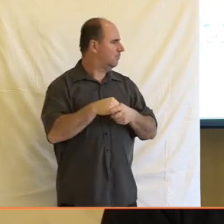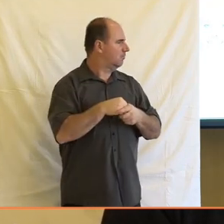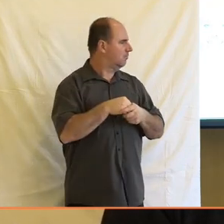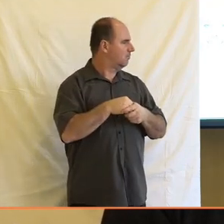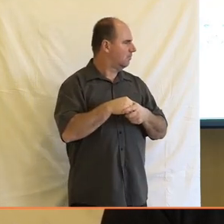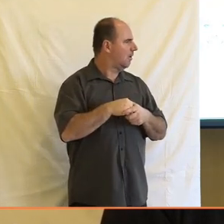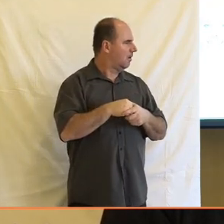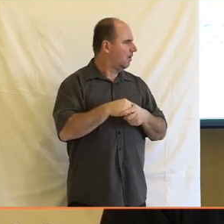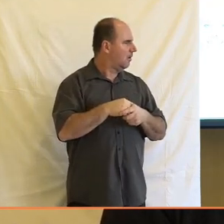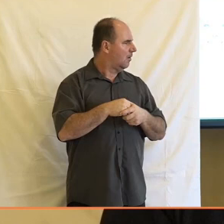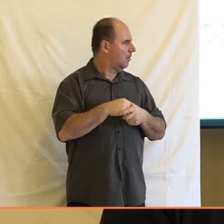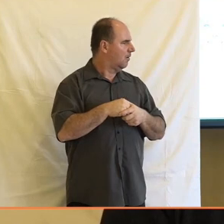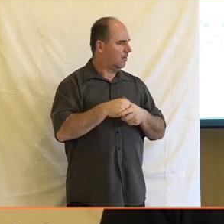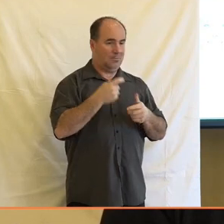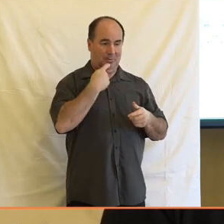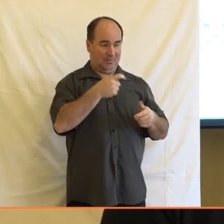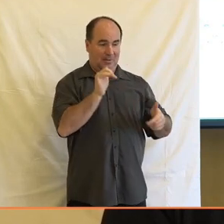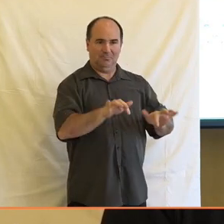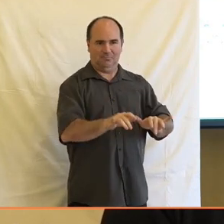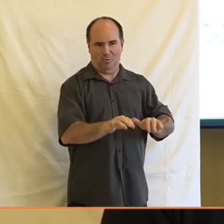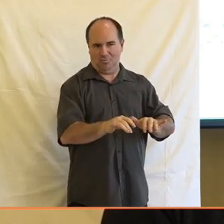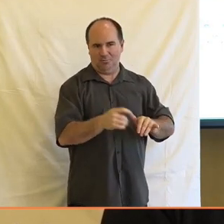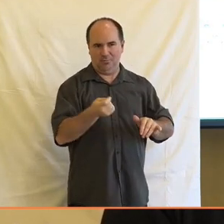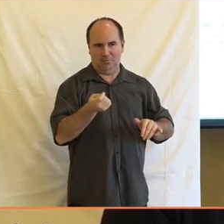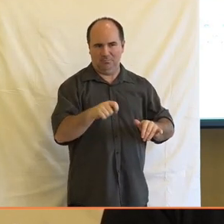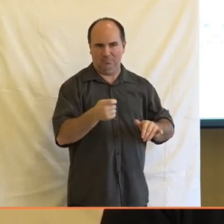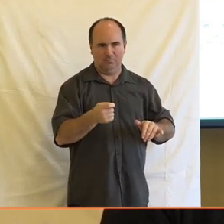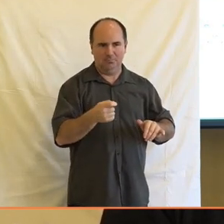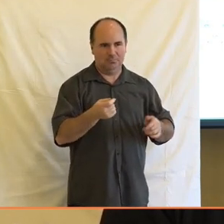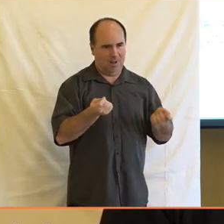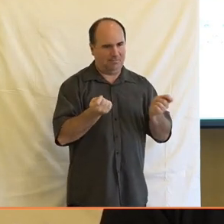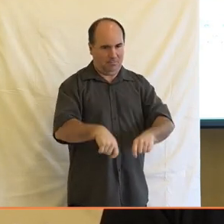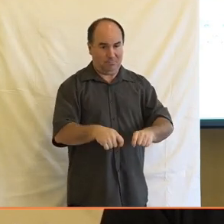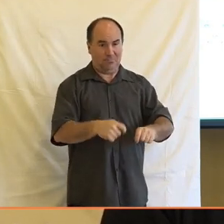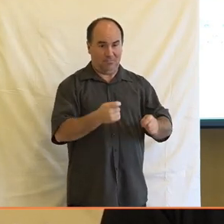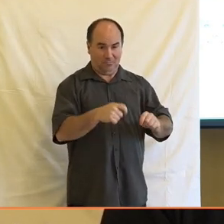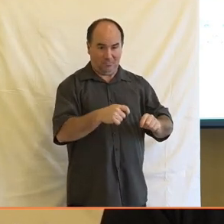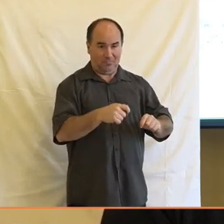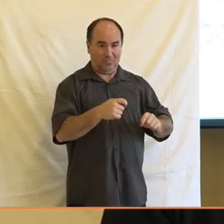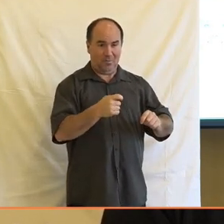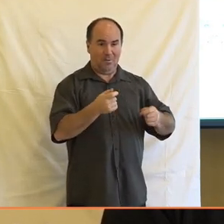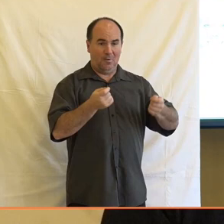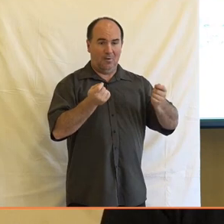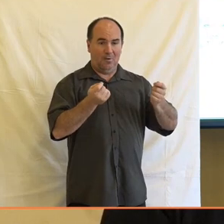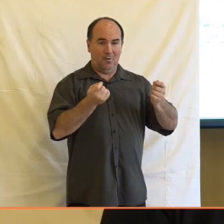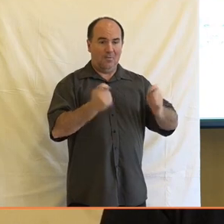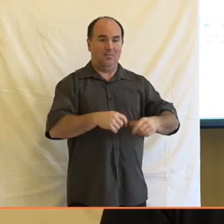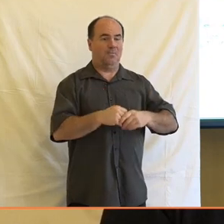nějakým způsobem rušit, resetovat, tak může být docela veliký problém, protože vás to bude vlastně odstavovat od některých témat.